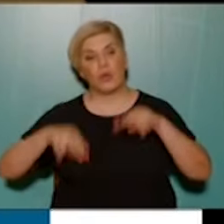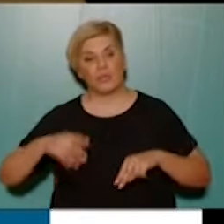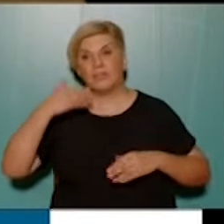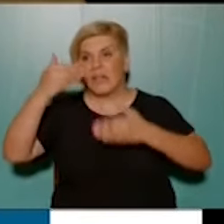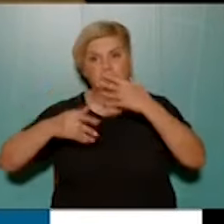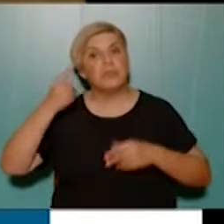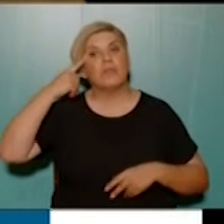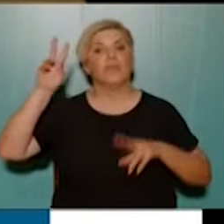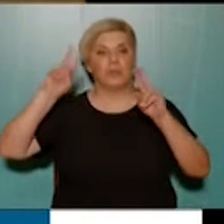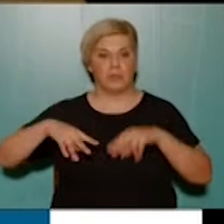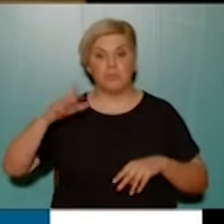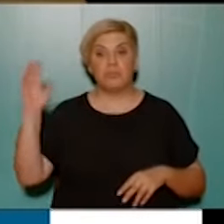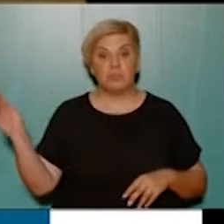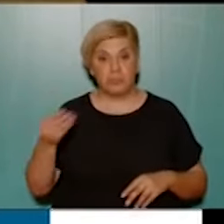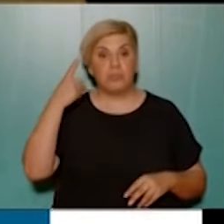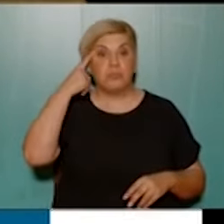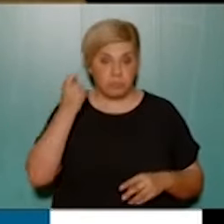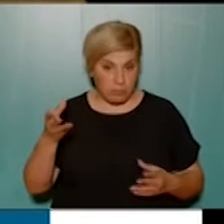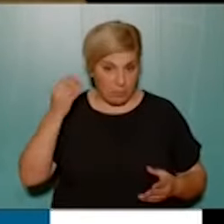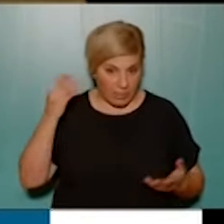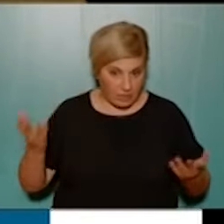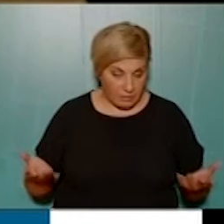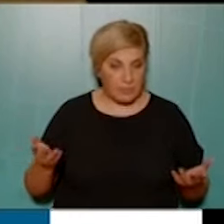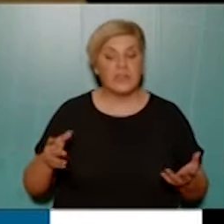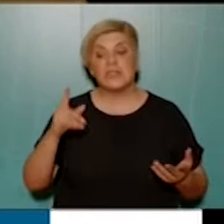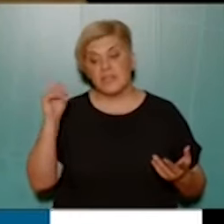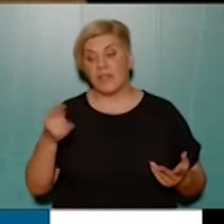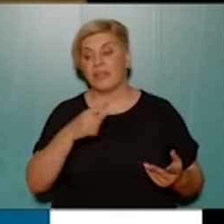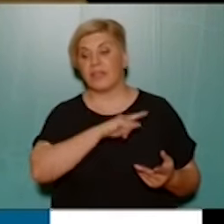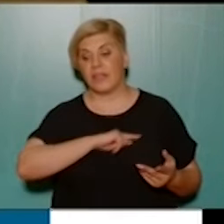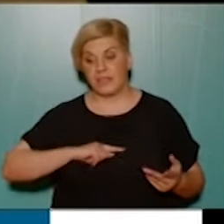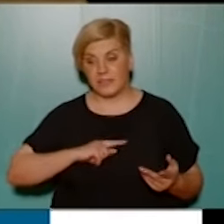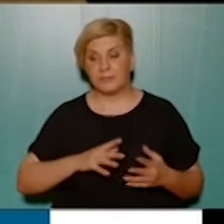εξελίξεις, που δεν ξέρω εσείς πότε τις γνωρίζατε εν τέλει, σαν διοίκηση.